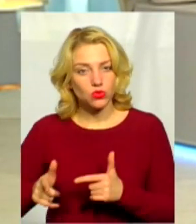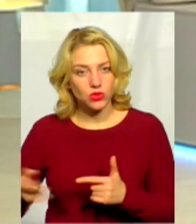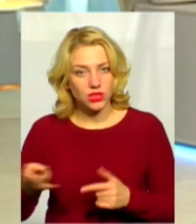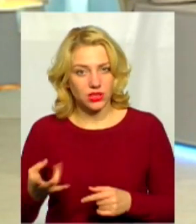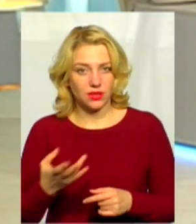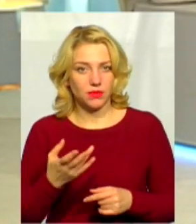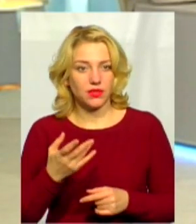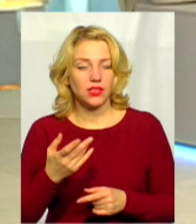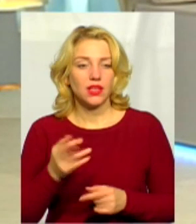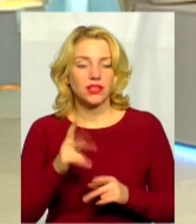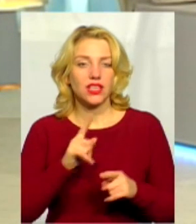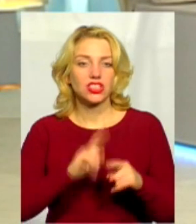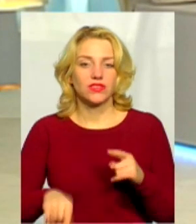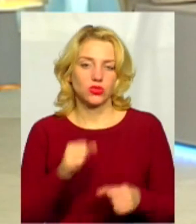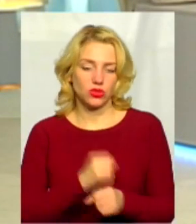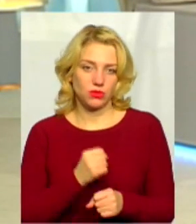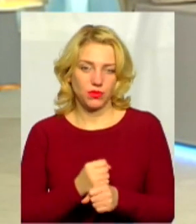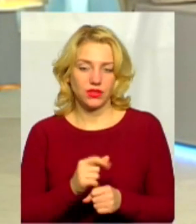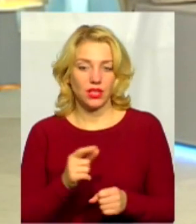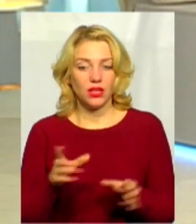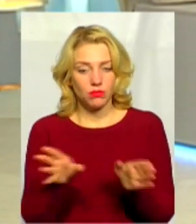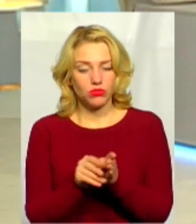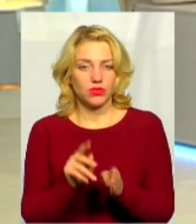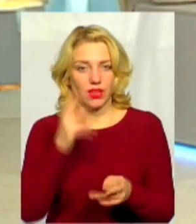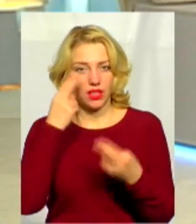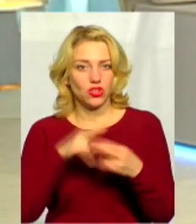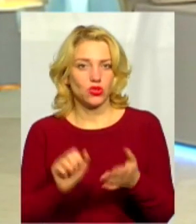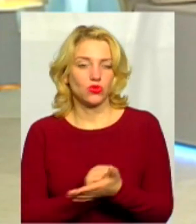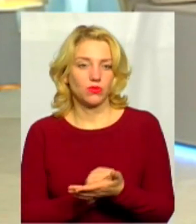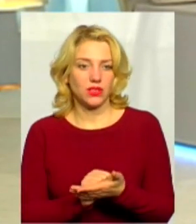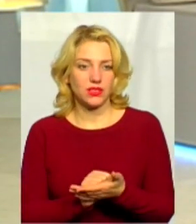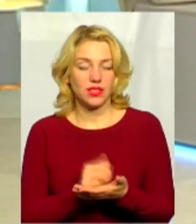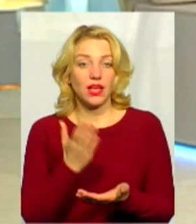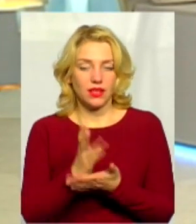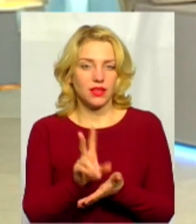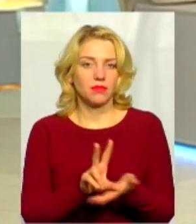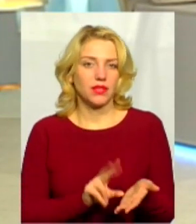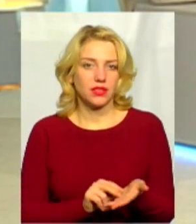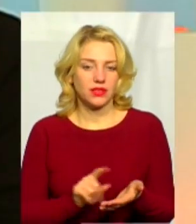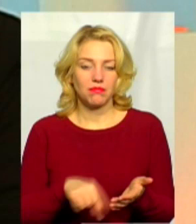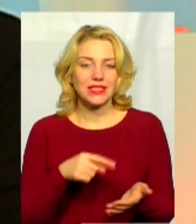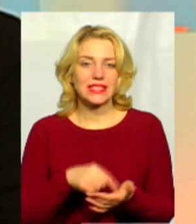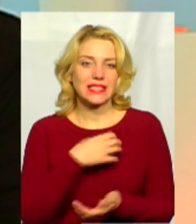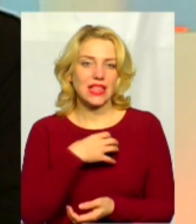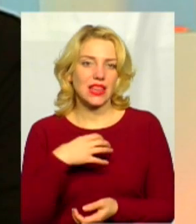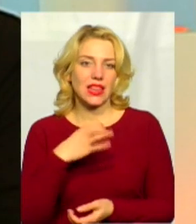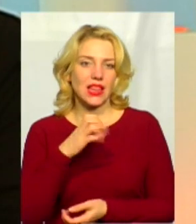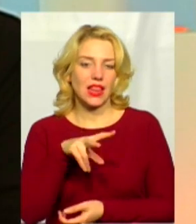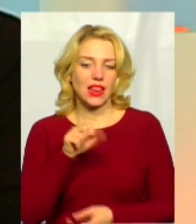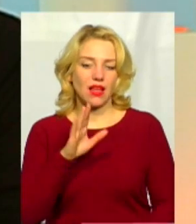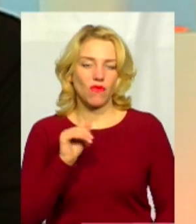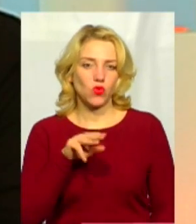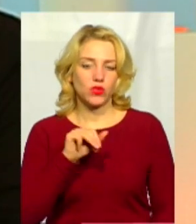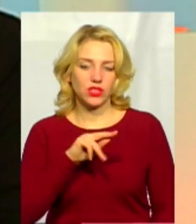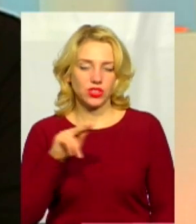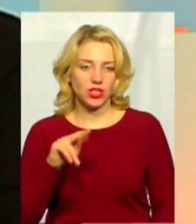швидко з технічною документацією і з якимось, можливо, взаємодією. Приклади, до речі, є. Місто Славутич створило спільний